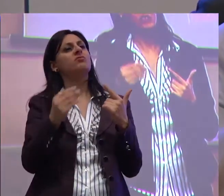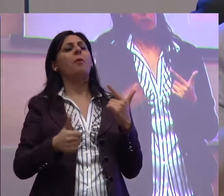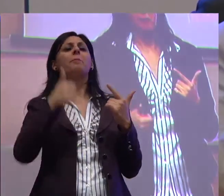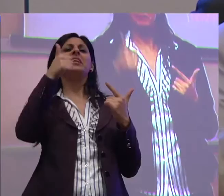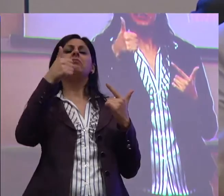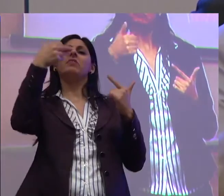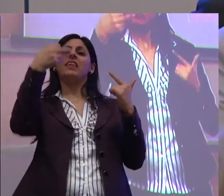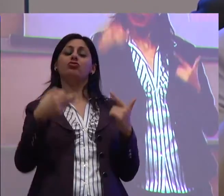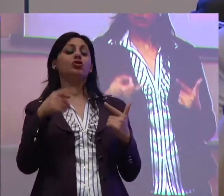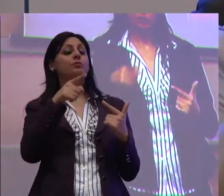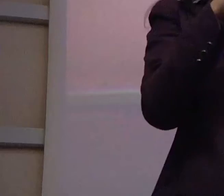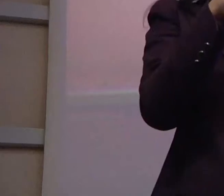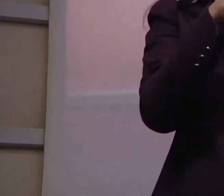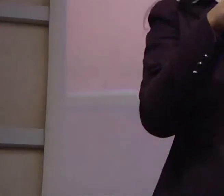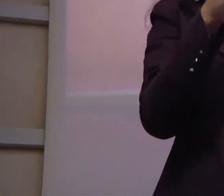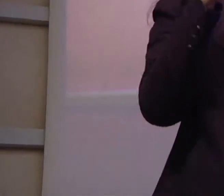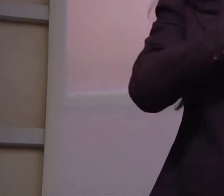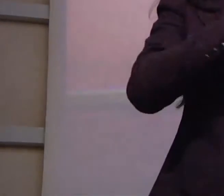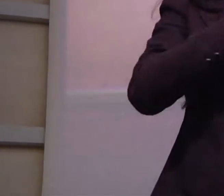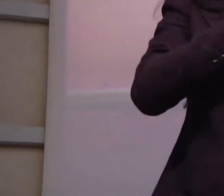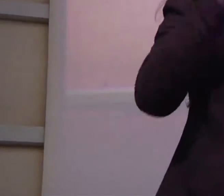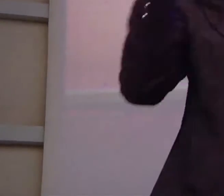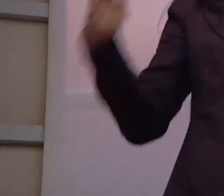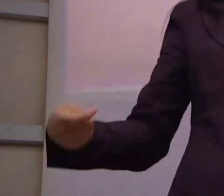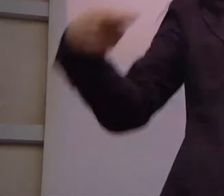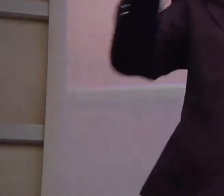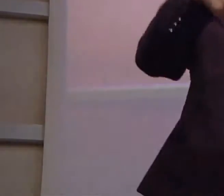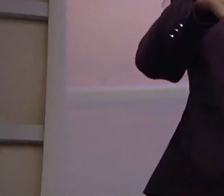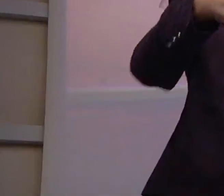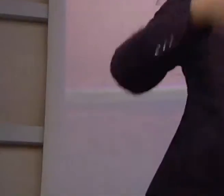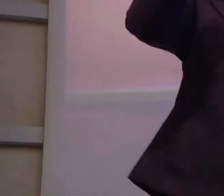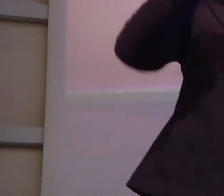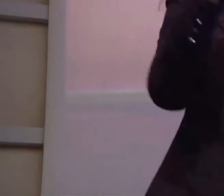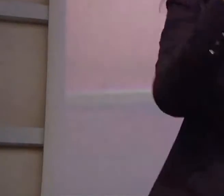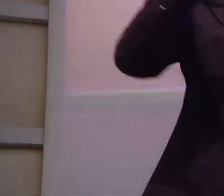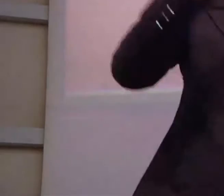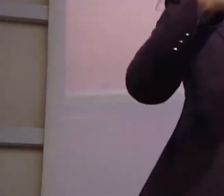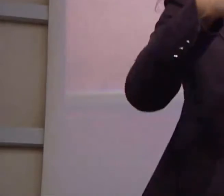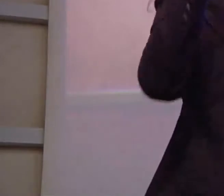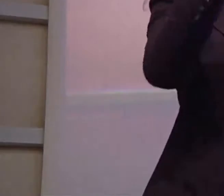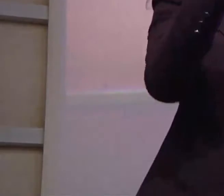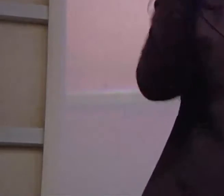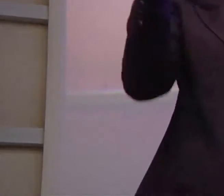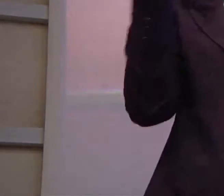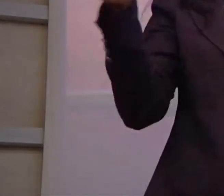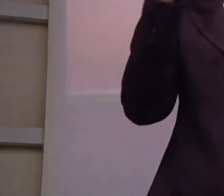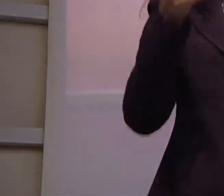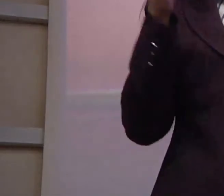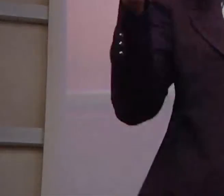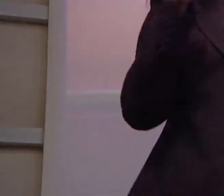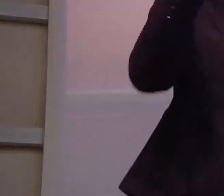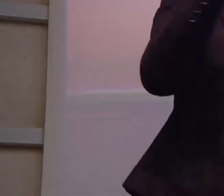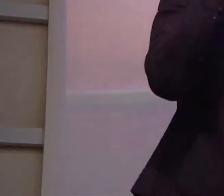partecipazione economica ai servizi e in secondo luogo i tagli si stanno tagliando da tutte le parti